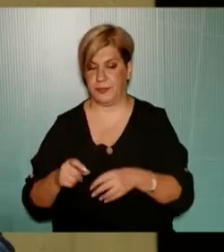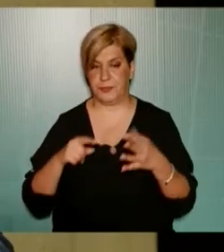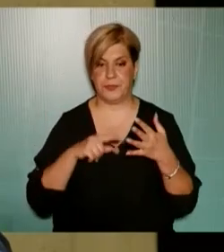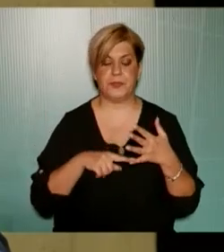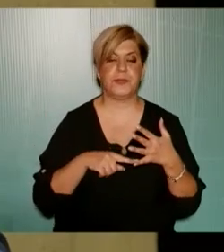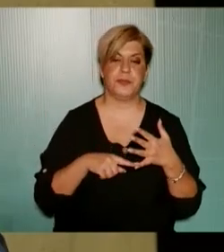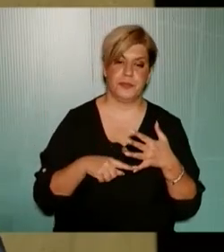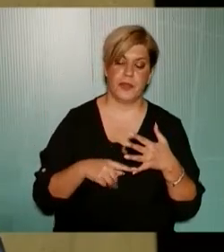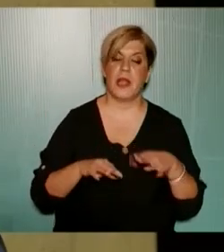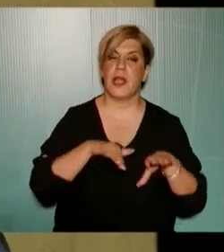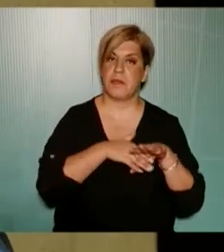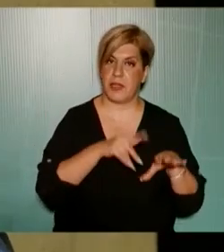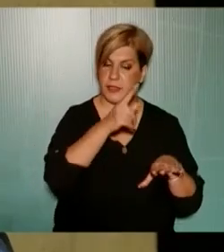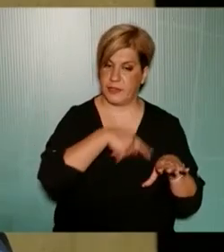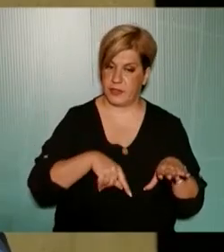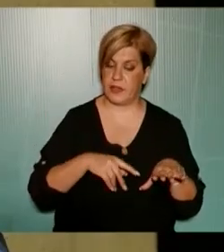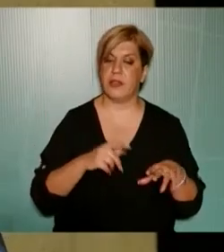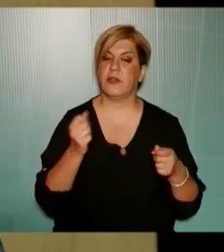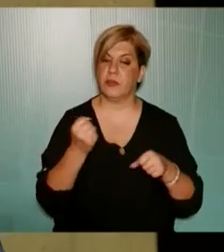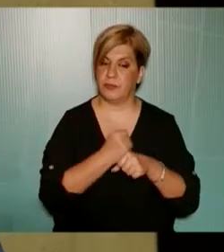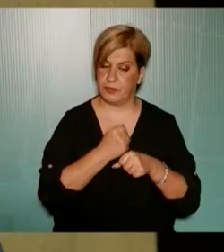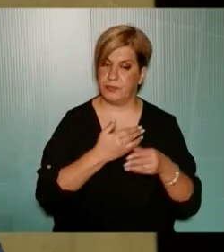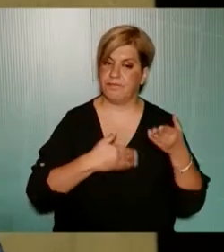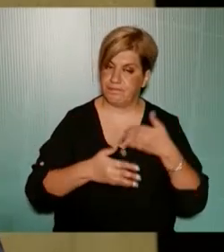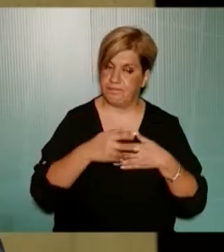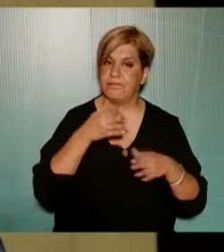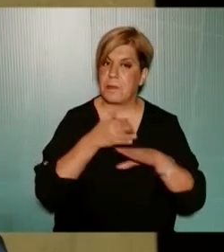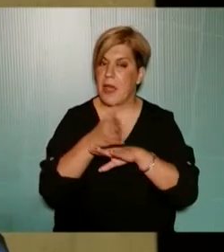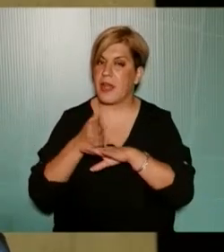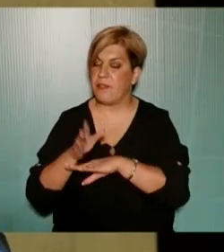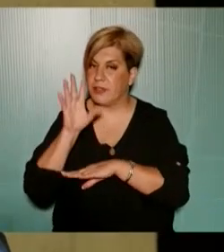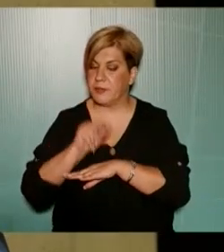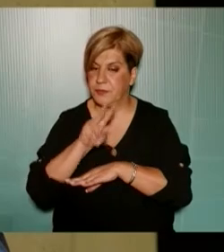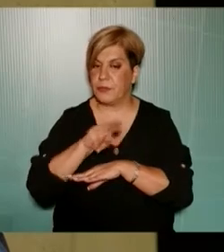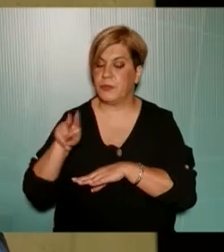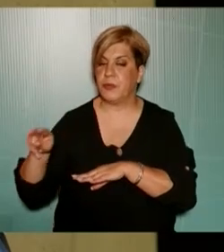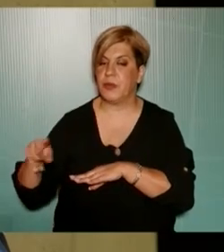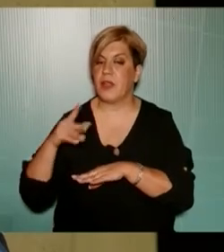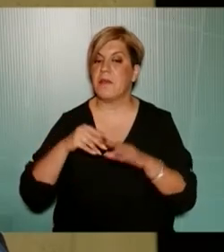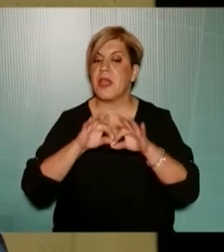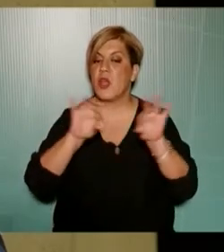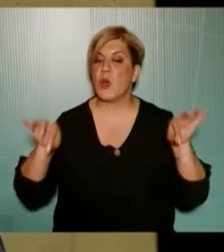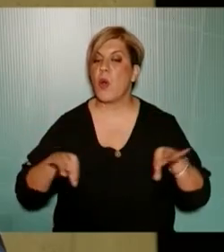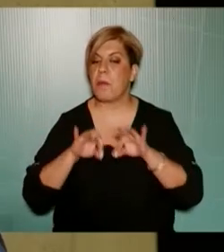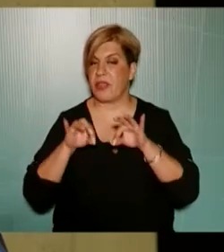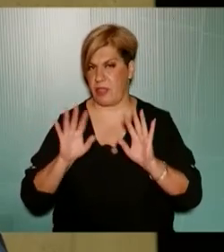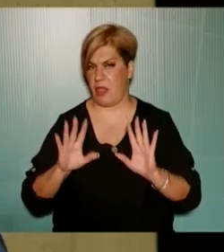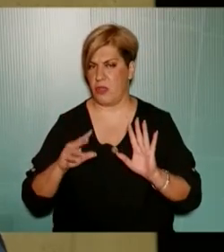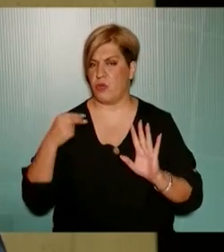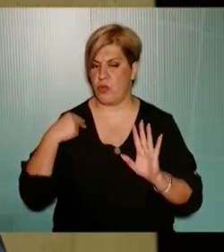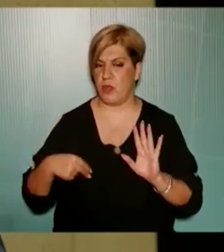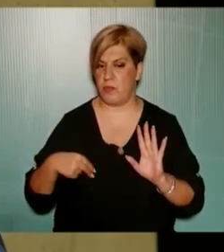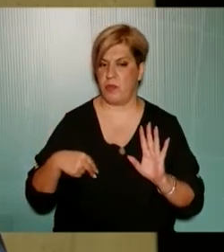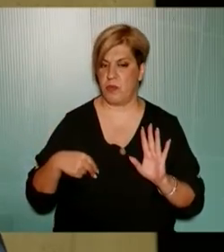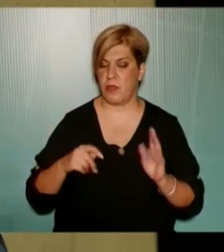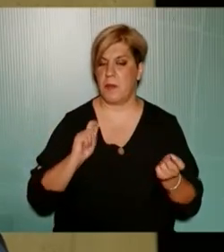τη στιγμή με την υπηρεσία εκτελείται μία εκτεταμένη παρέμβαση σε ό,τι αφορά η κόπεδα του Δήμου τα οποία